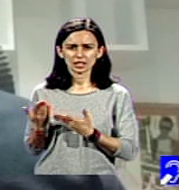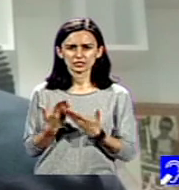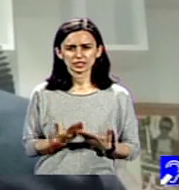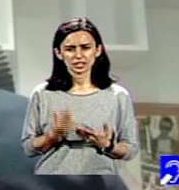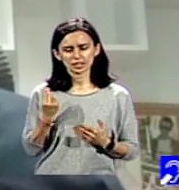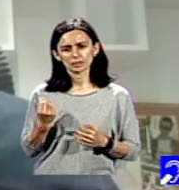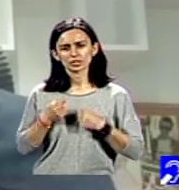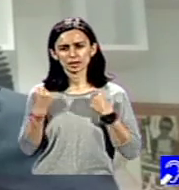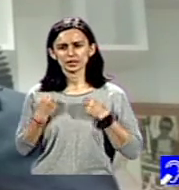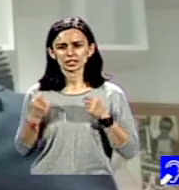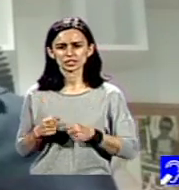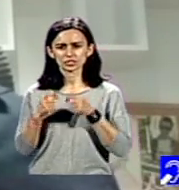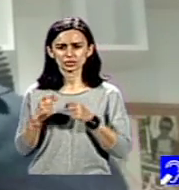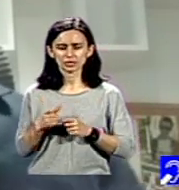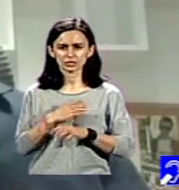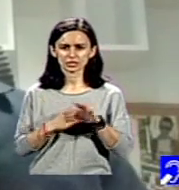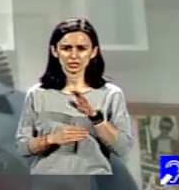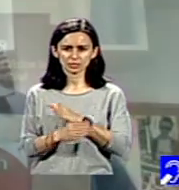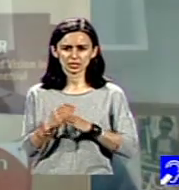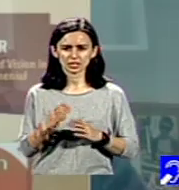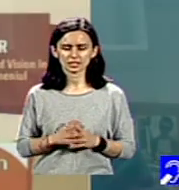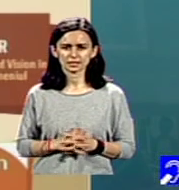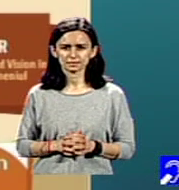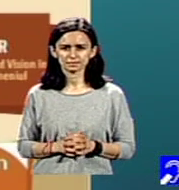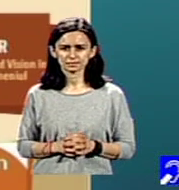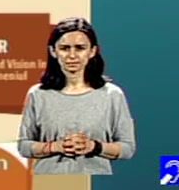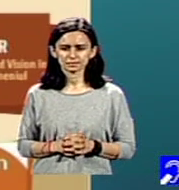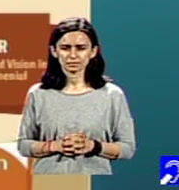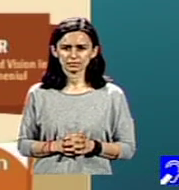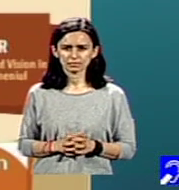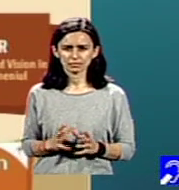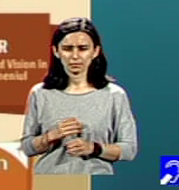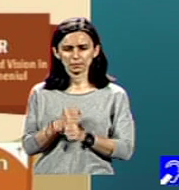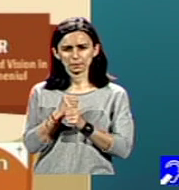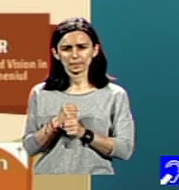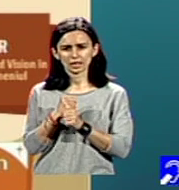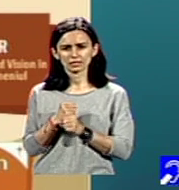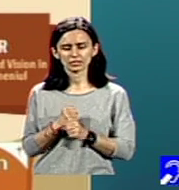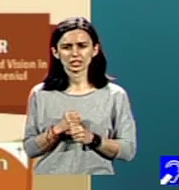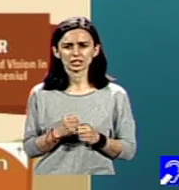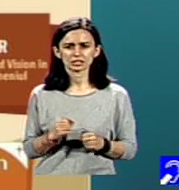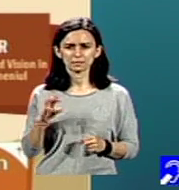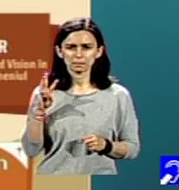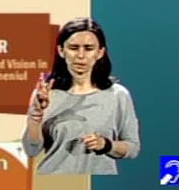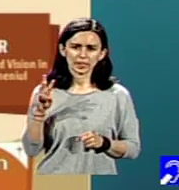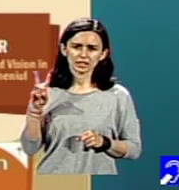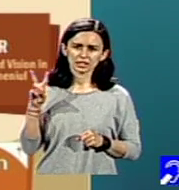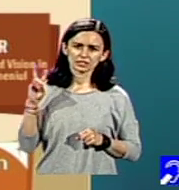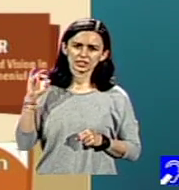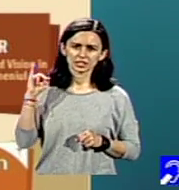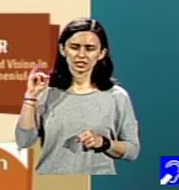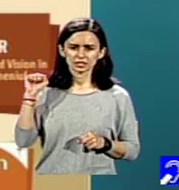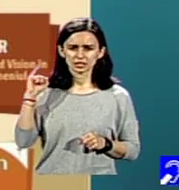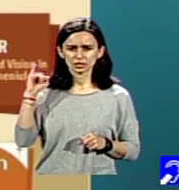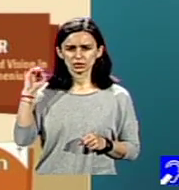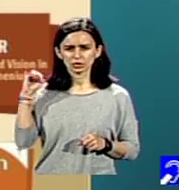Bunei Practici în domeniul dizabilității. Fundația World Vision România a